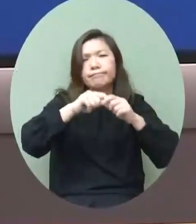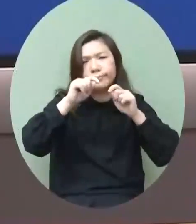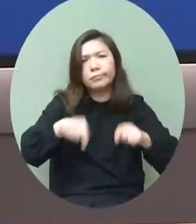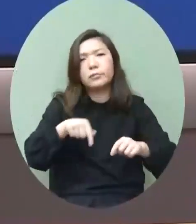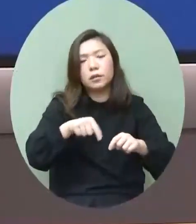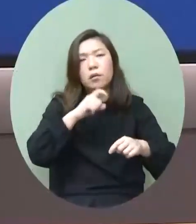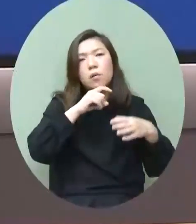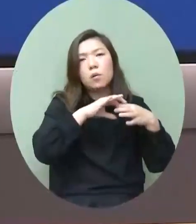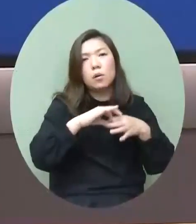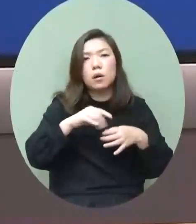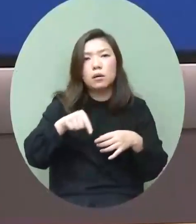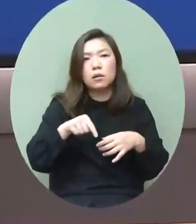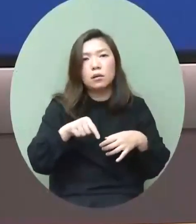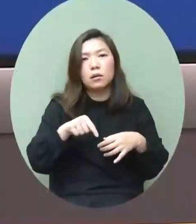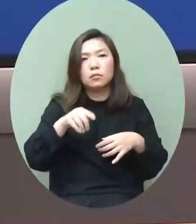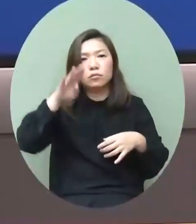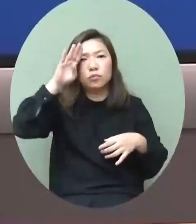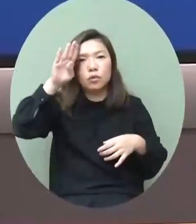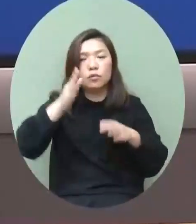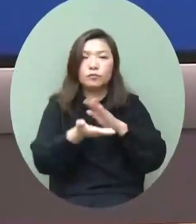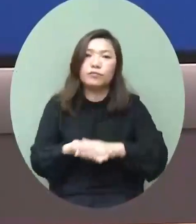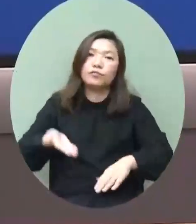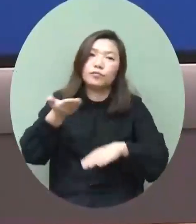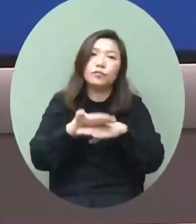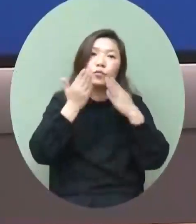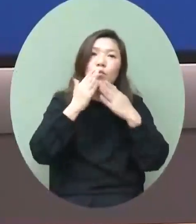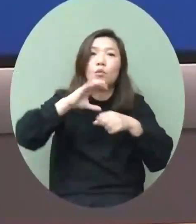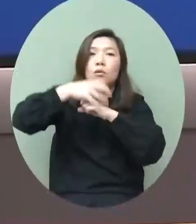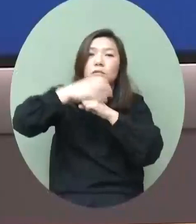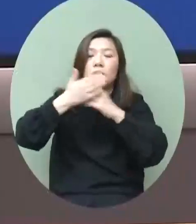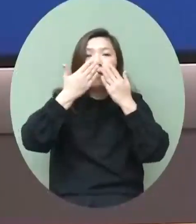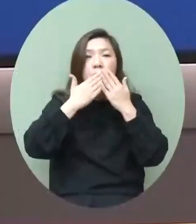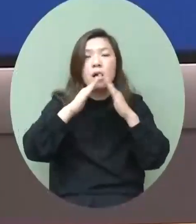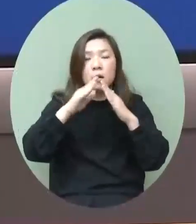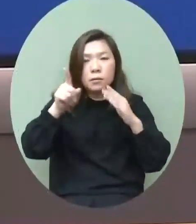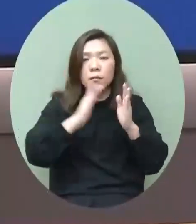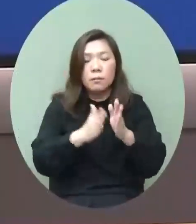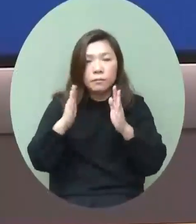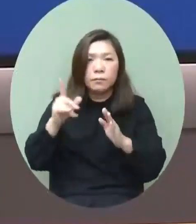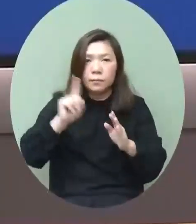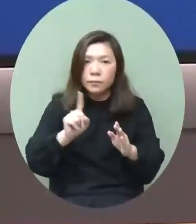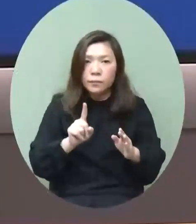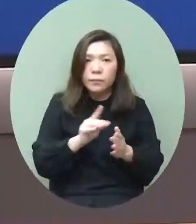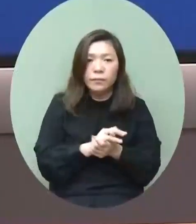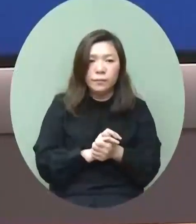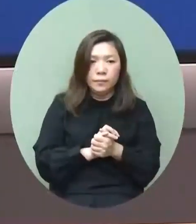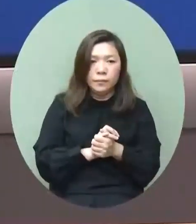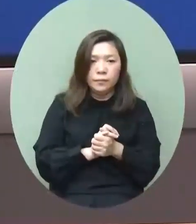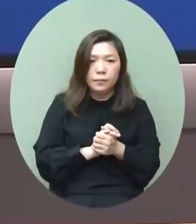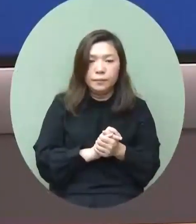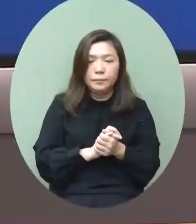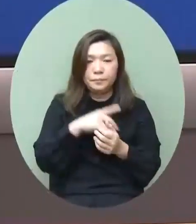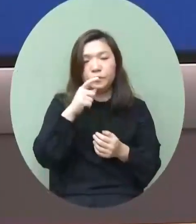有關於我們日後復課對於國際學校會有些什麼安排他們